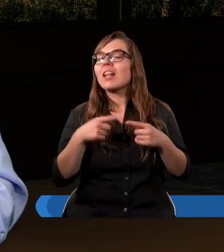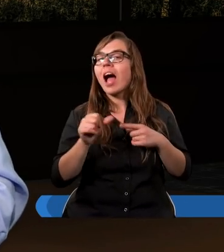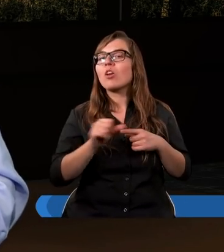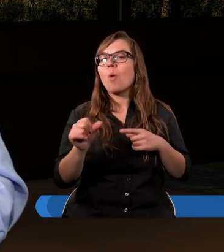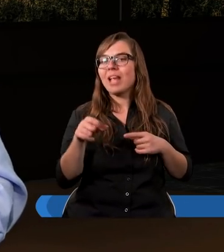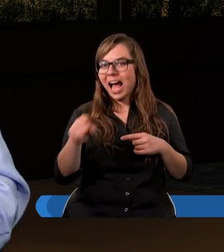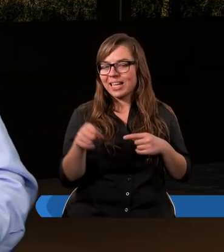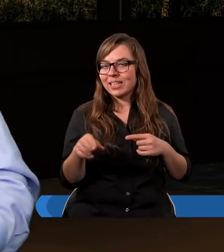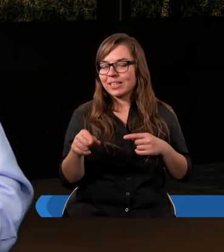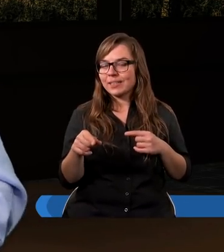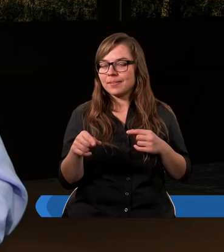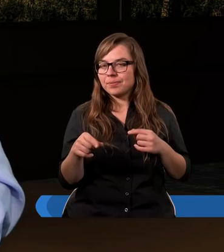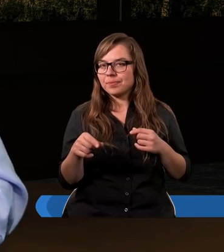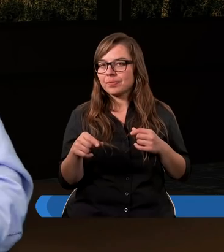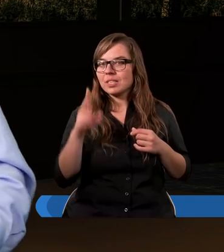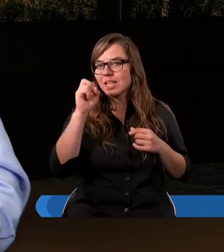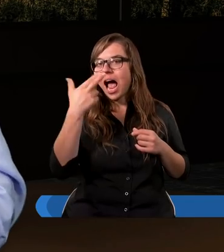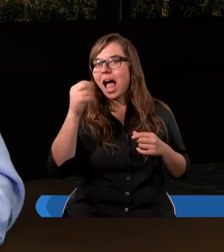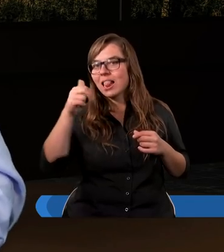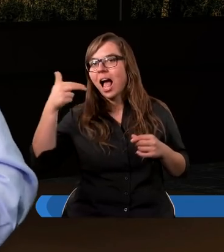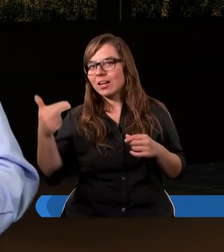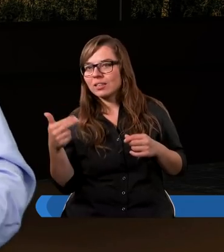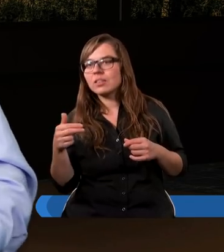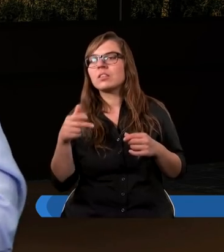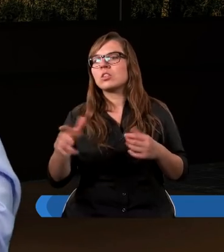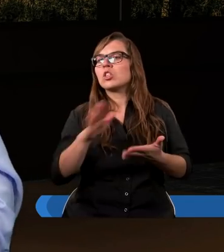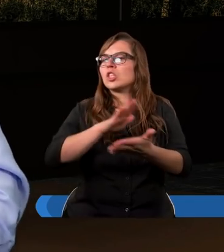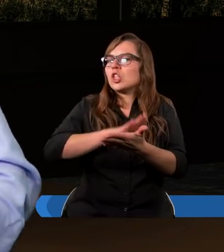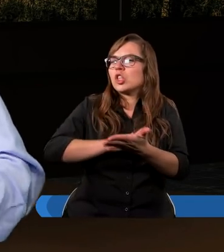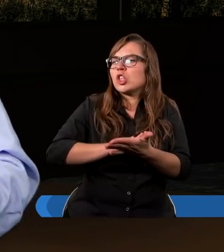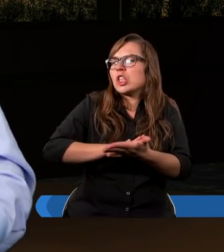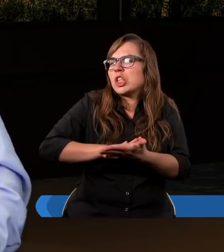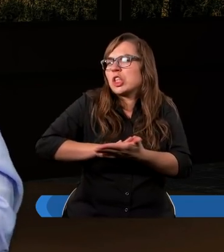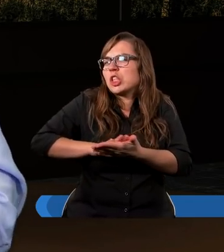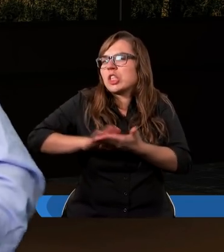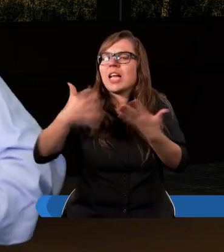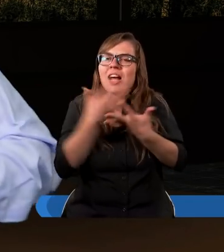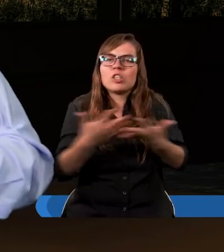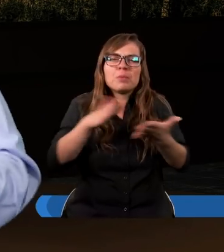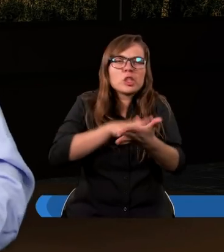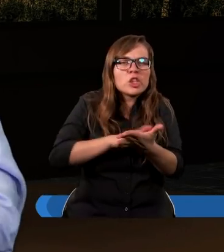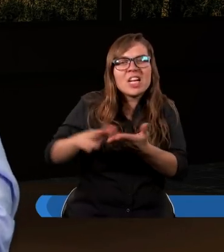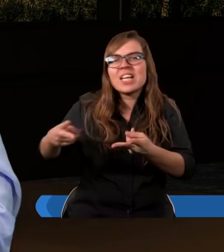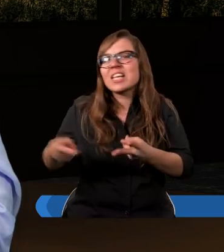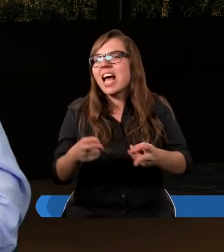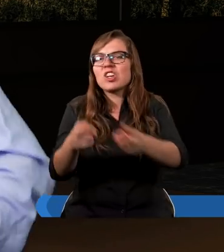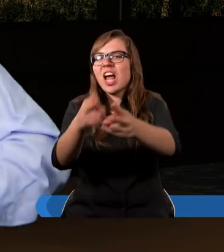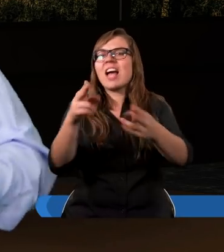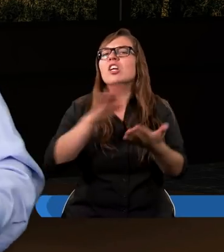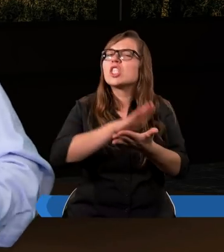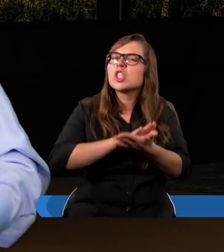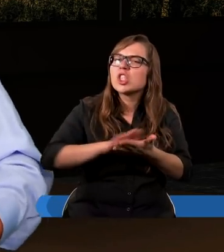Kanan to była czysta ziemia, czyste rzeki, czyste wody,